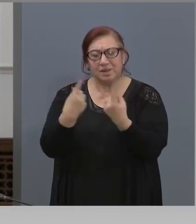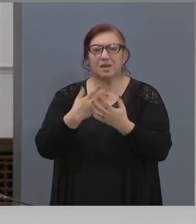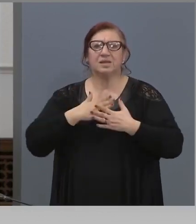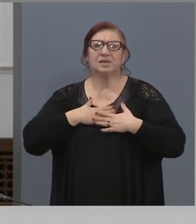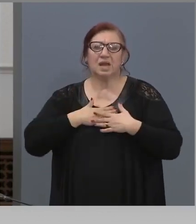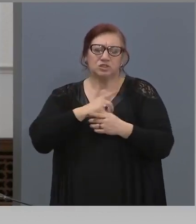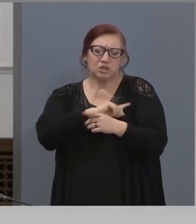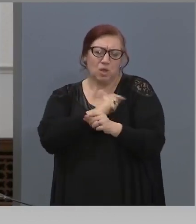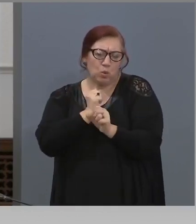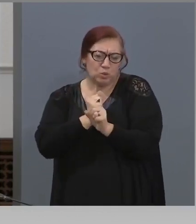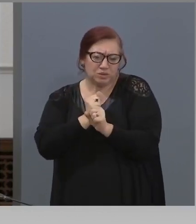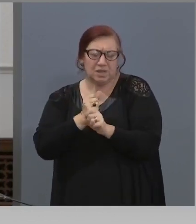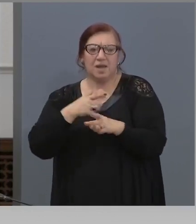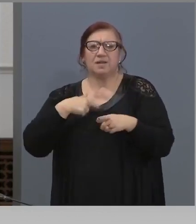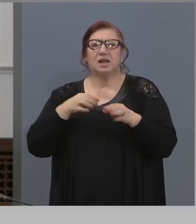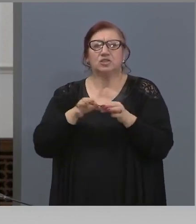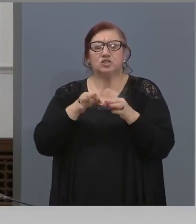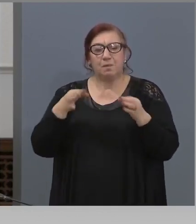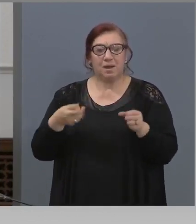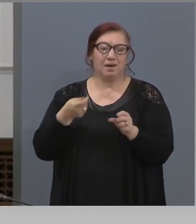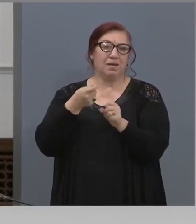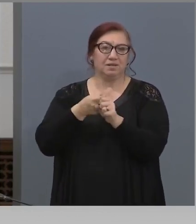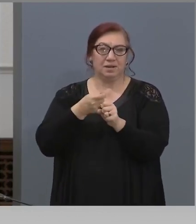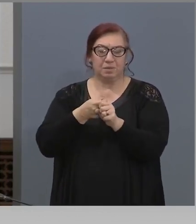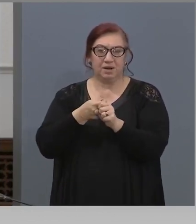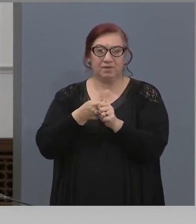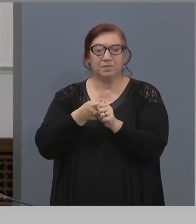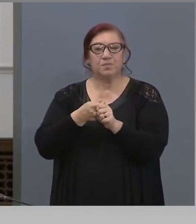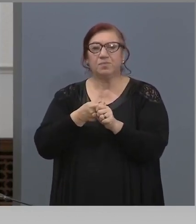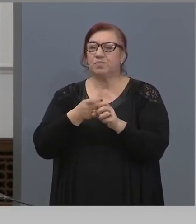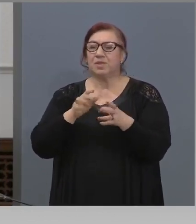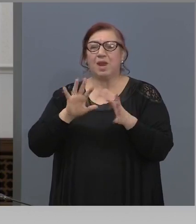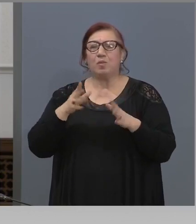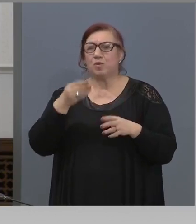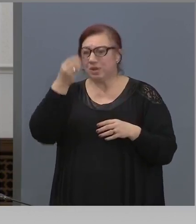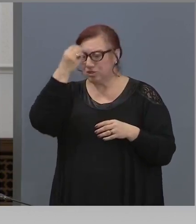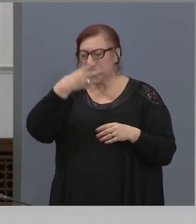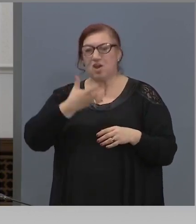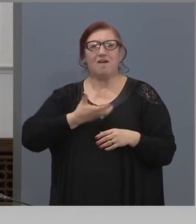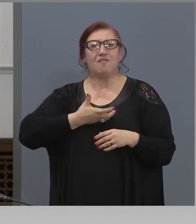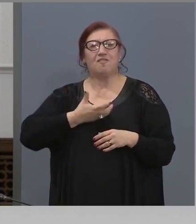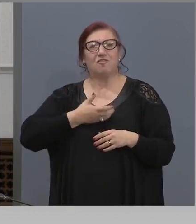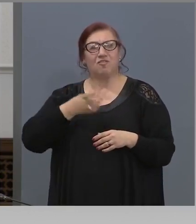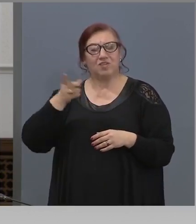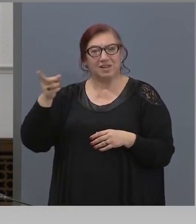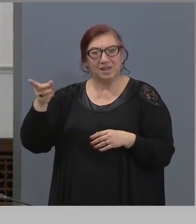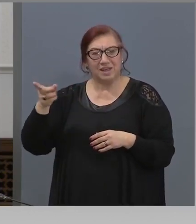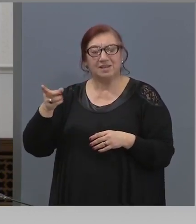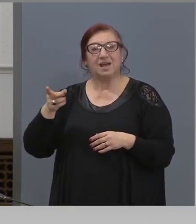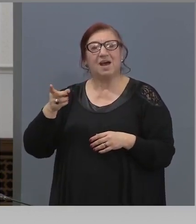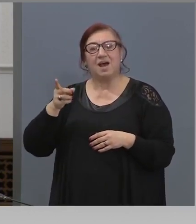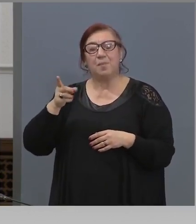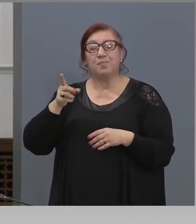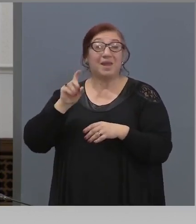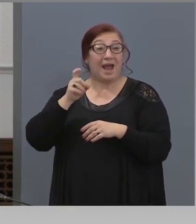нашите усилия и мерки да го направим. Между другото, понеже владиката Ловичкия Гаврил,